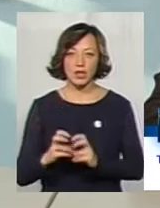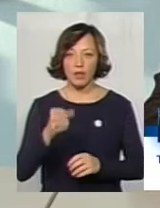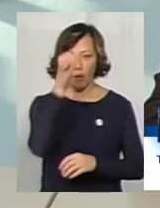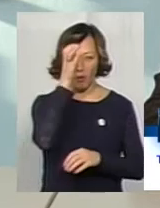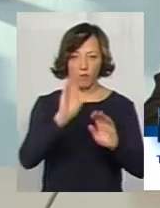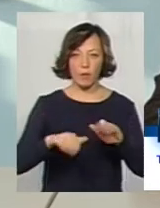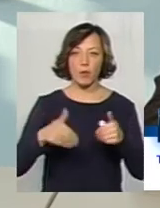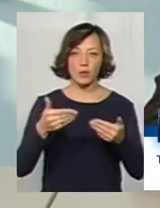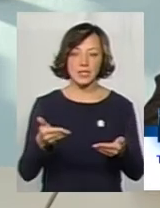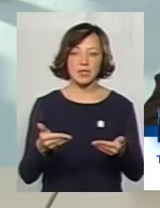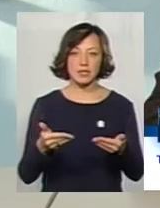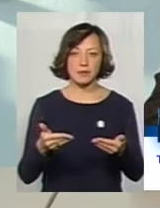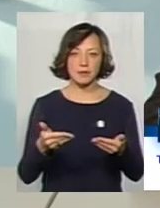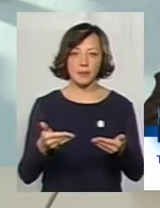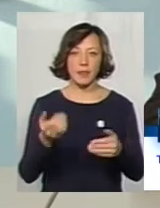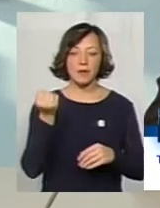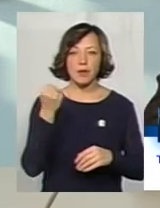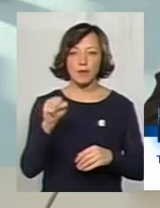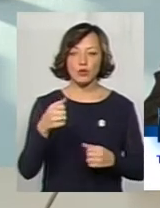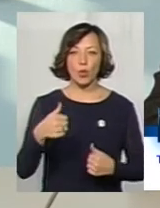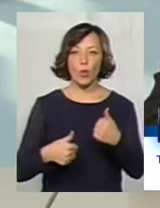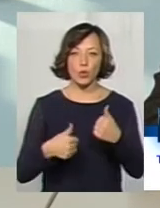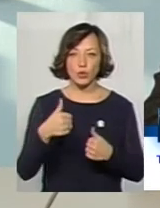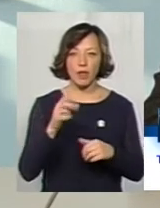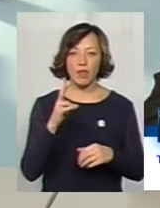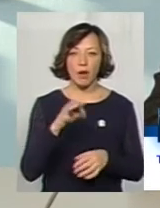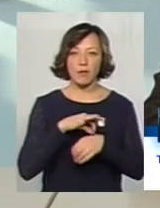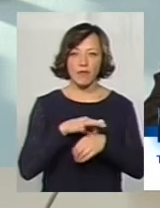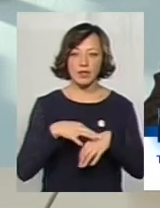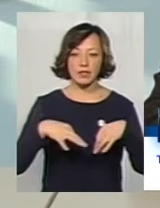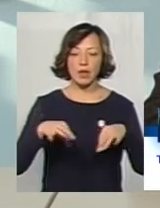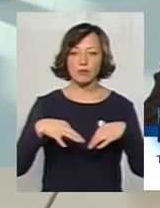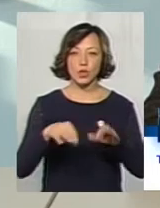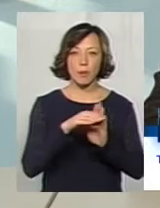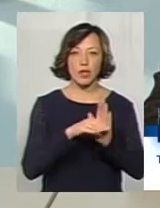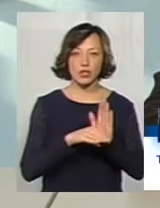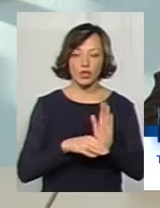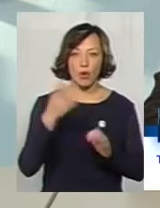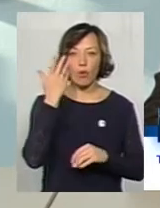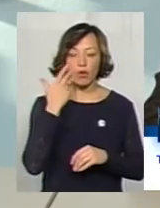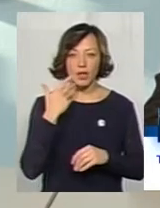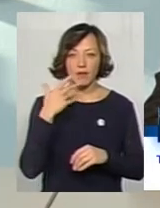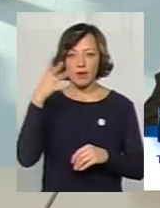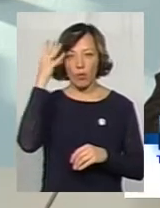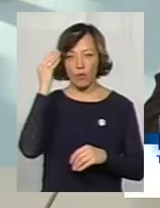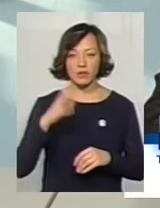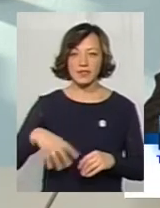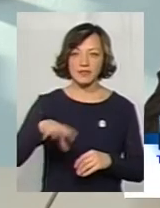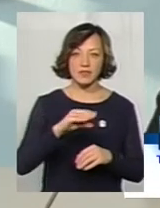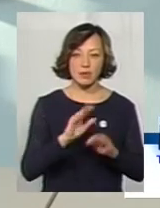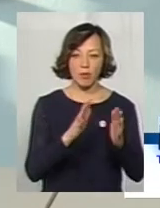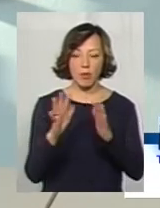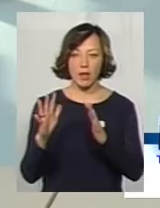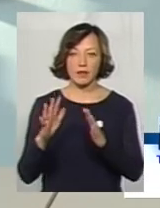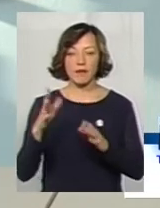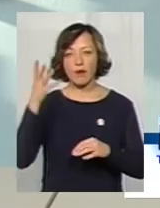пропозиції переможця конкурсу на проведення транспортної мережі, коли враховуються всі моменти.